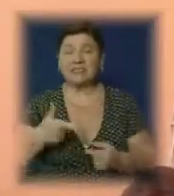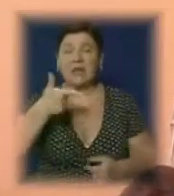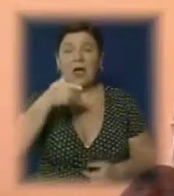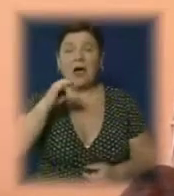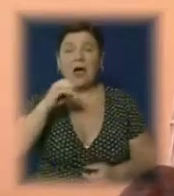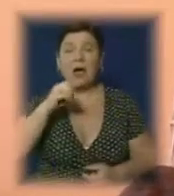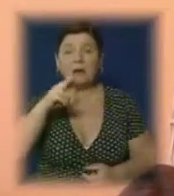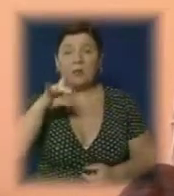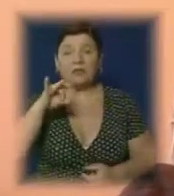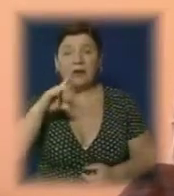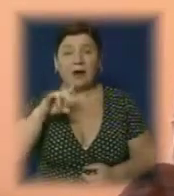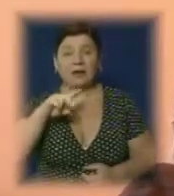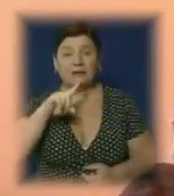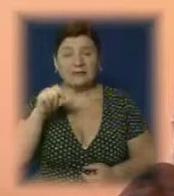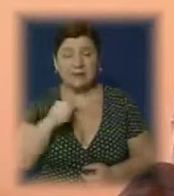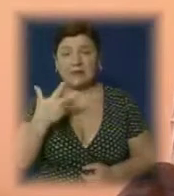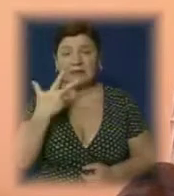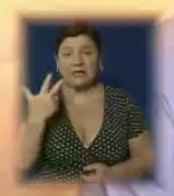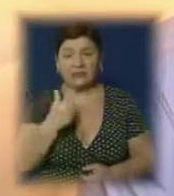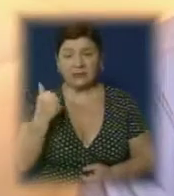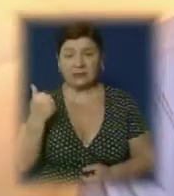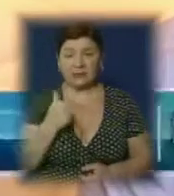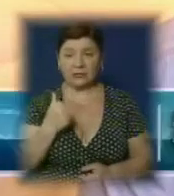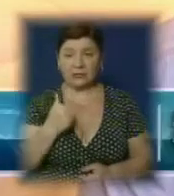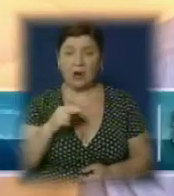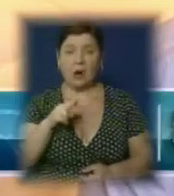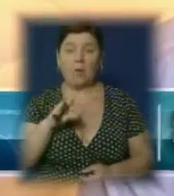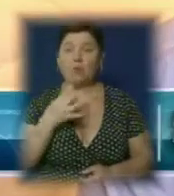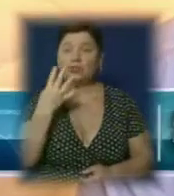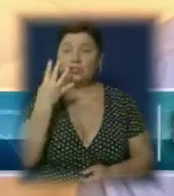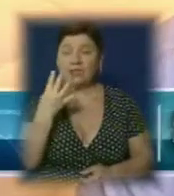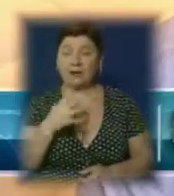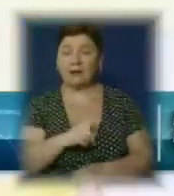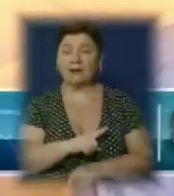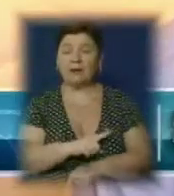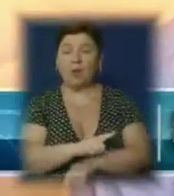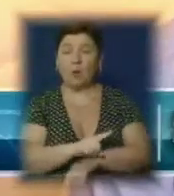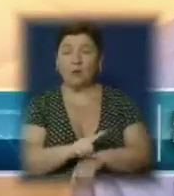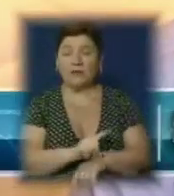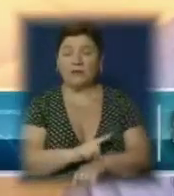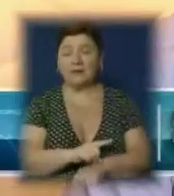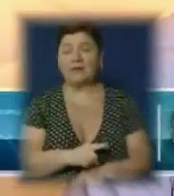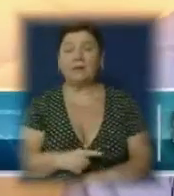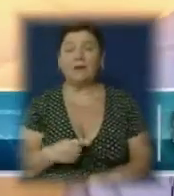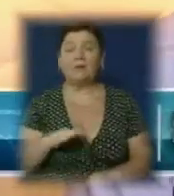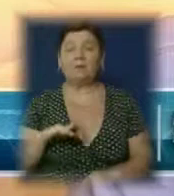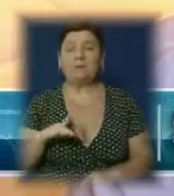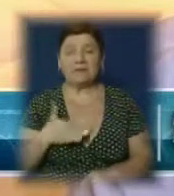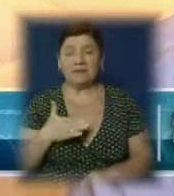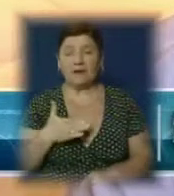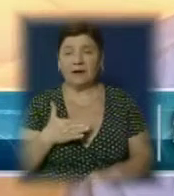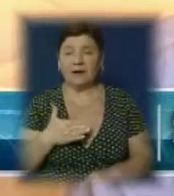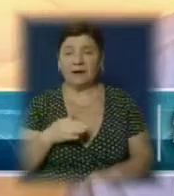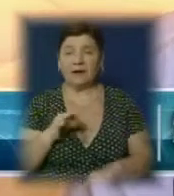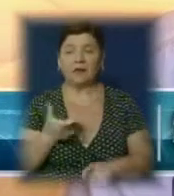Цю процедуру уж родець проходить тричі на тиждень. По чотири години під апаратом лежу. Після діагнозу я дуже важко переношу.